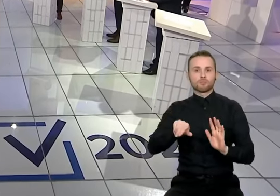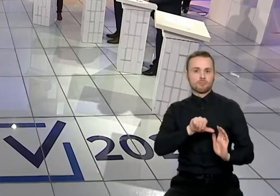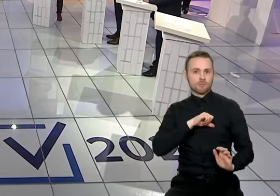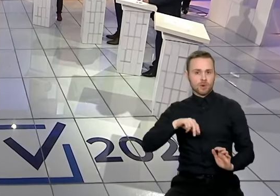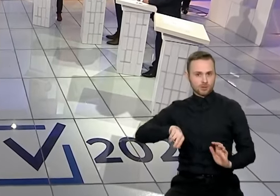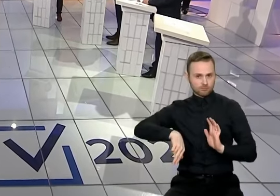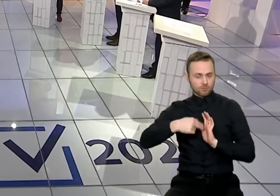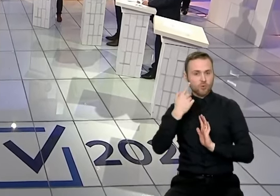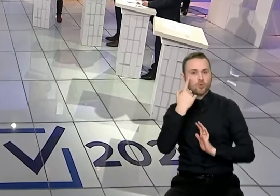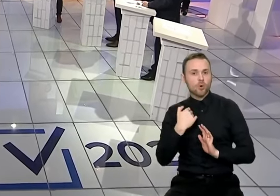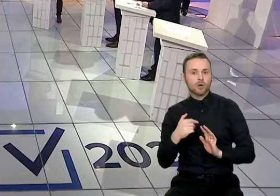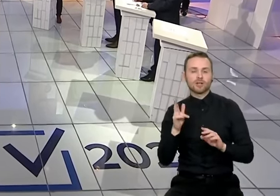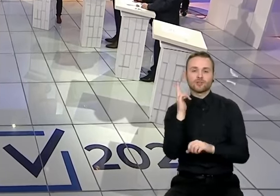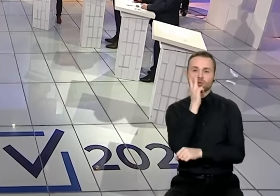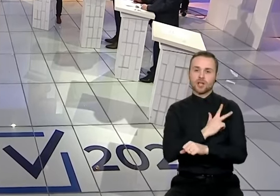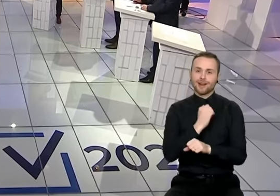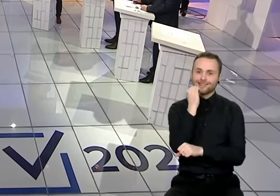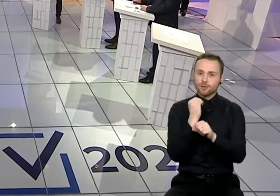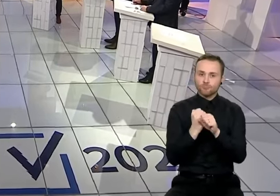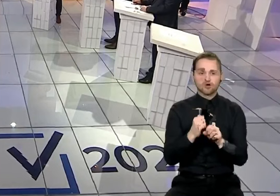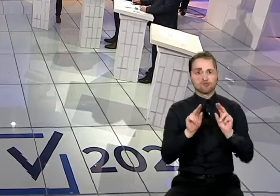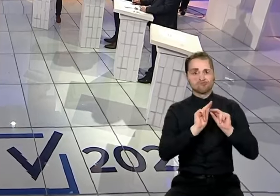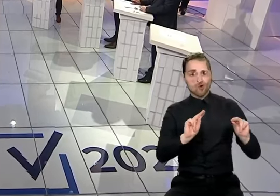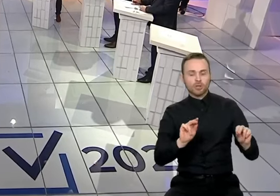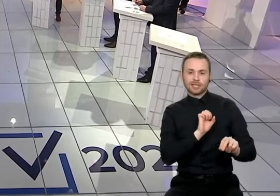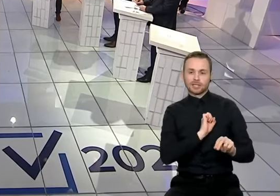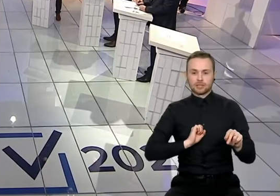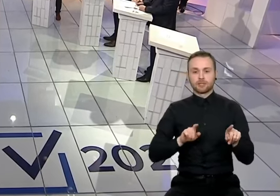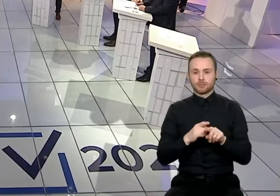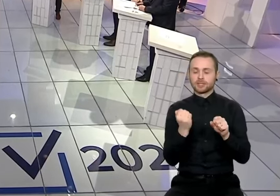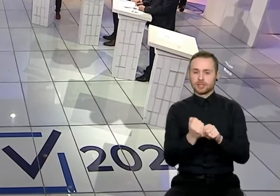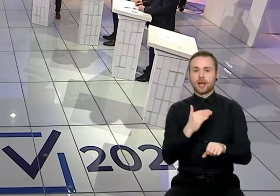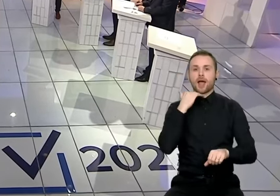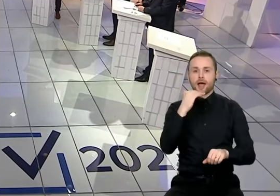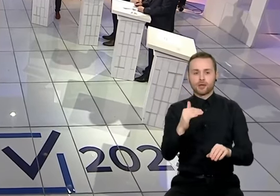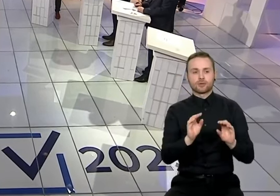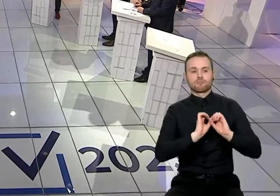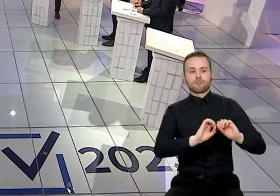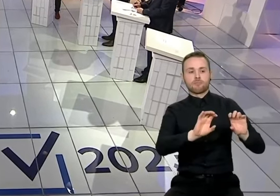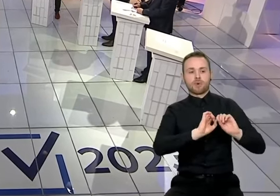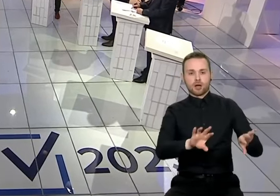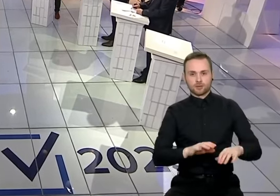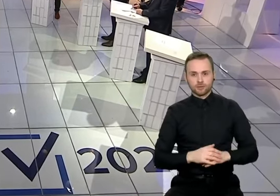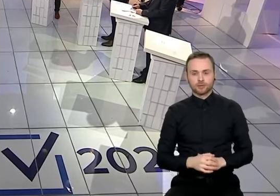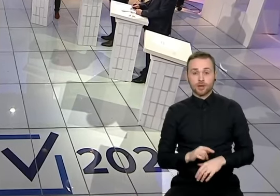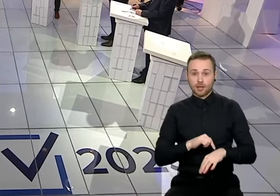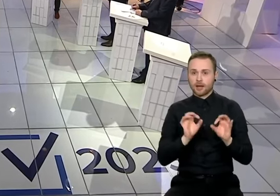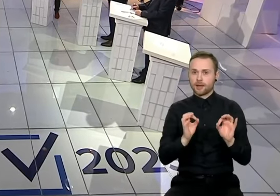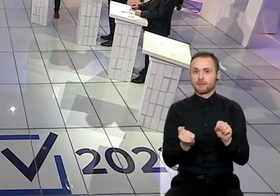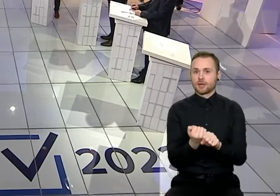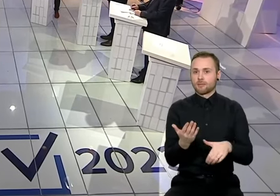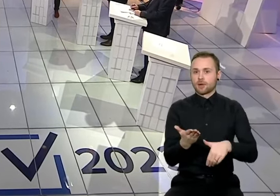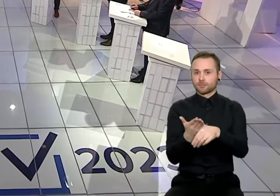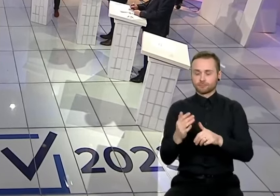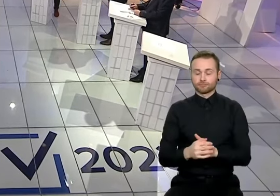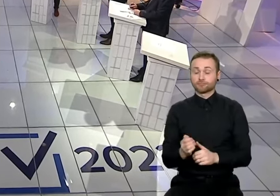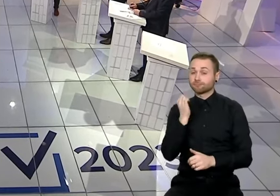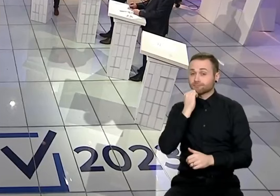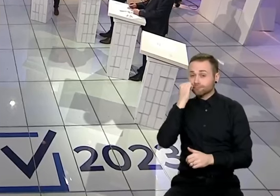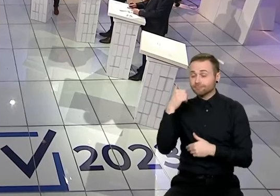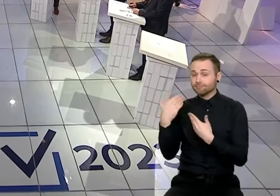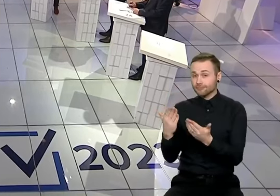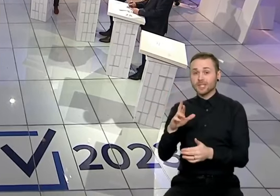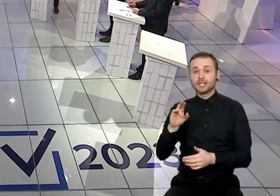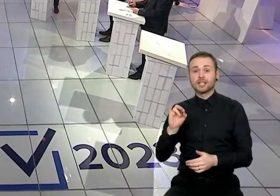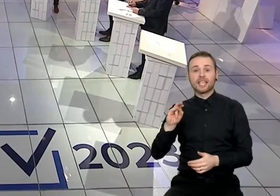mokytojams, socialiniams darbuotojams, gydytojams ir užtikrinti jo, ką pagalba būtų laikų prieinama. Ačiū. Tomas Vytautės